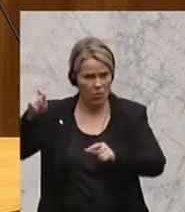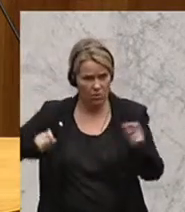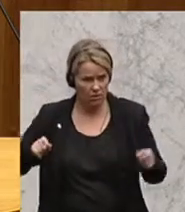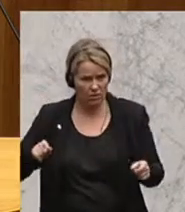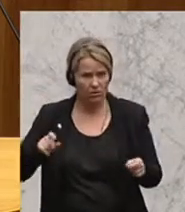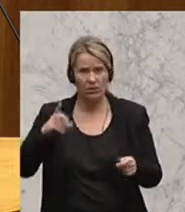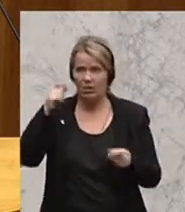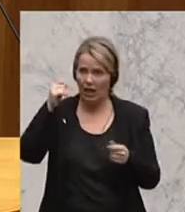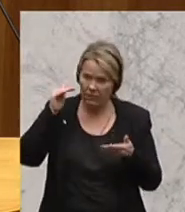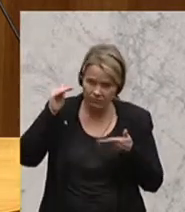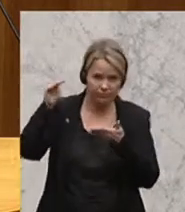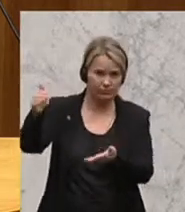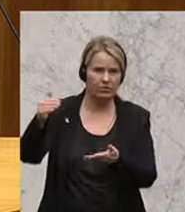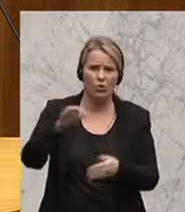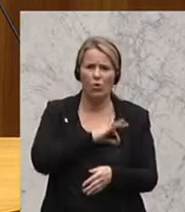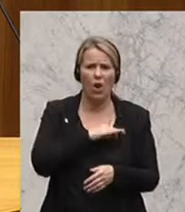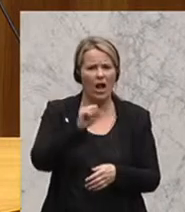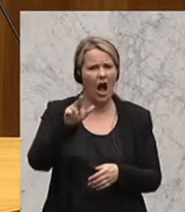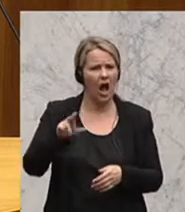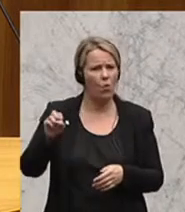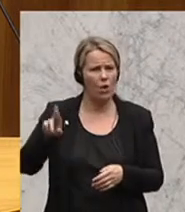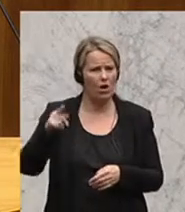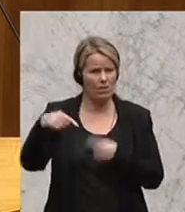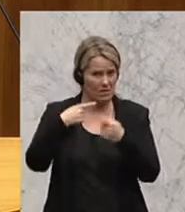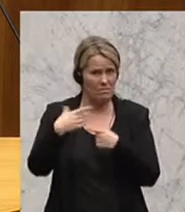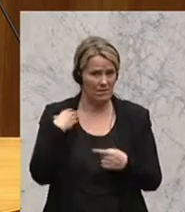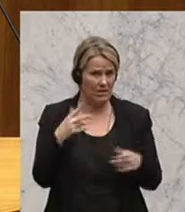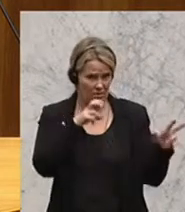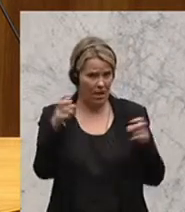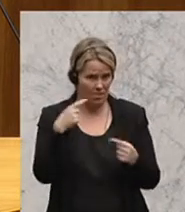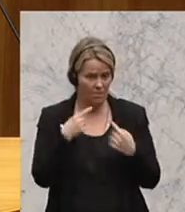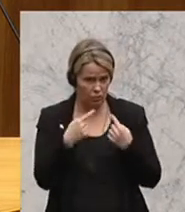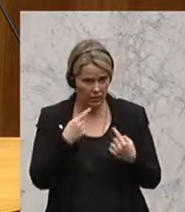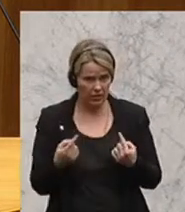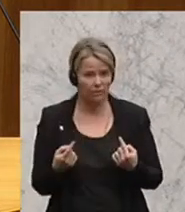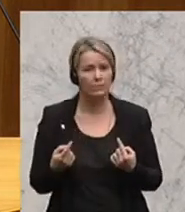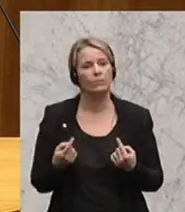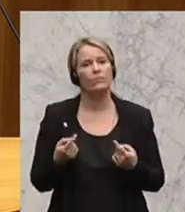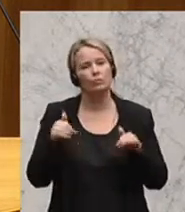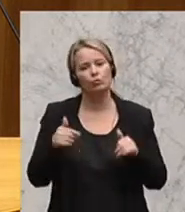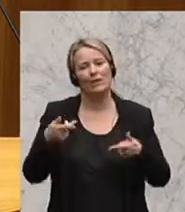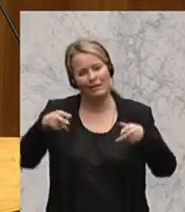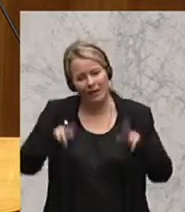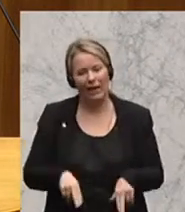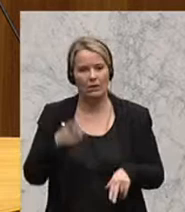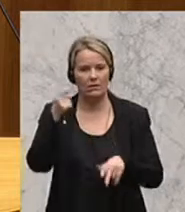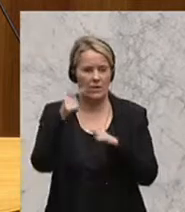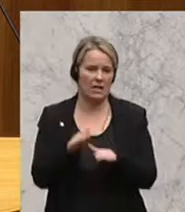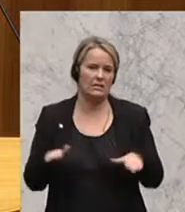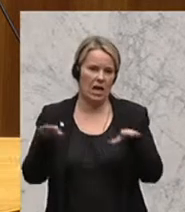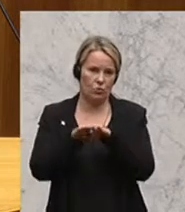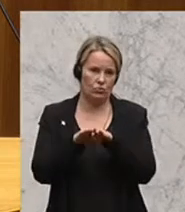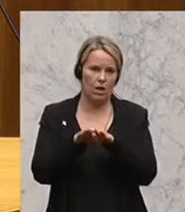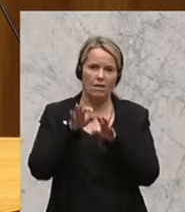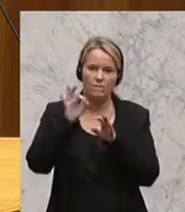bereitzustellen. Und der Kollege Auer ergreift hier immer wieder das Thema, dass hier ein gerechter Finanzausgleich kommen muss, zum